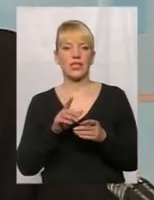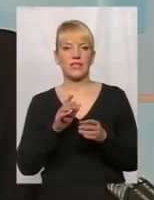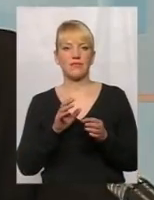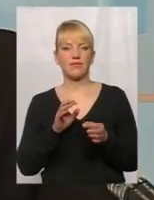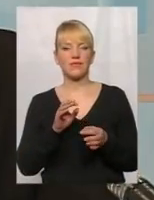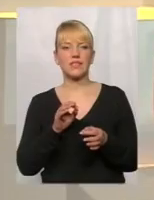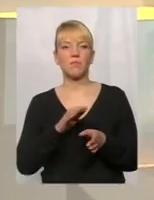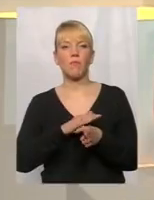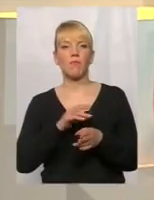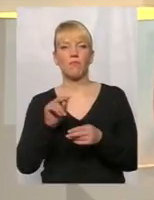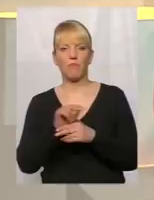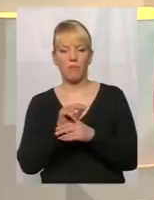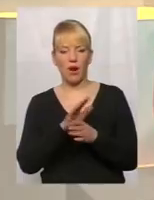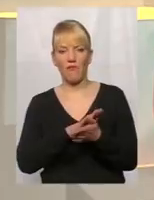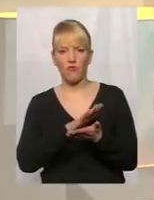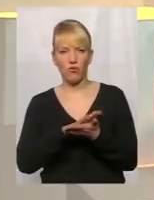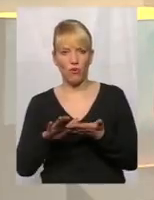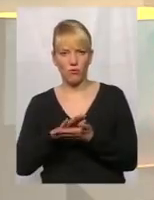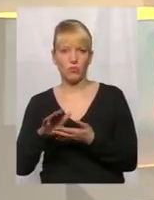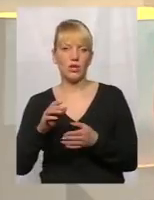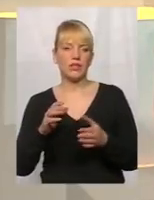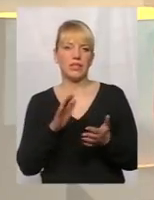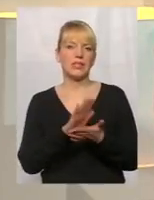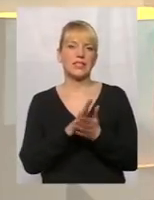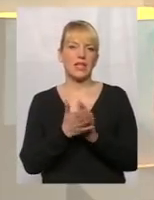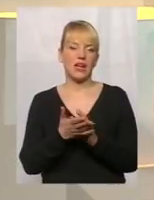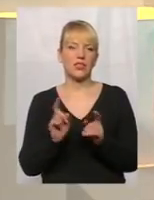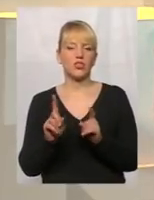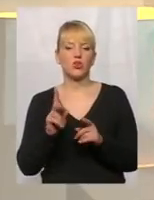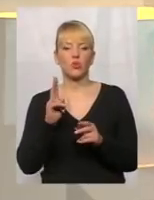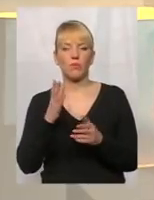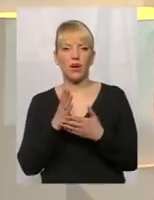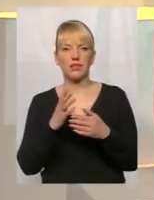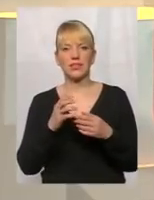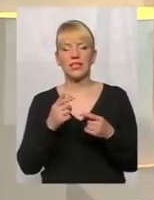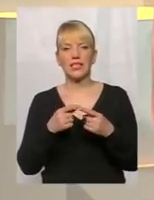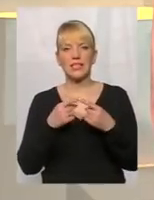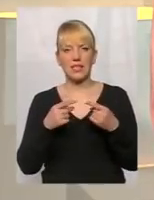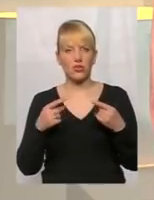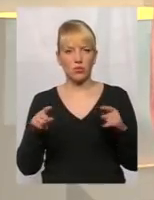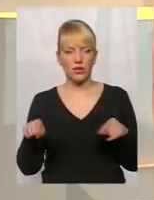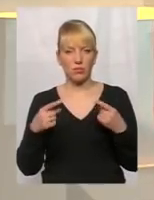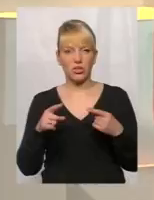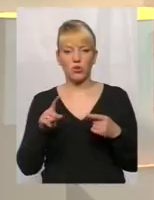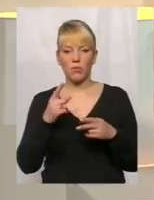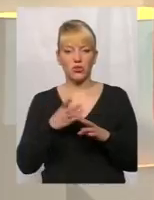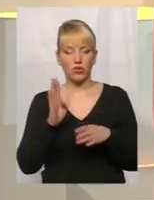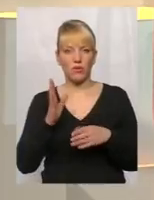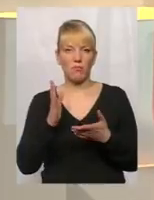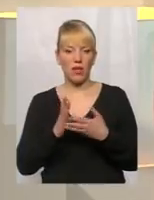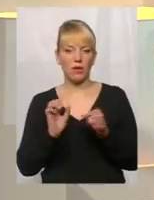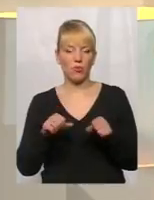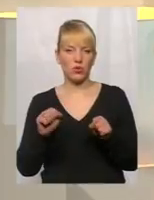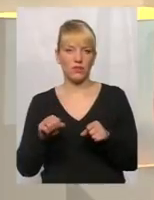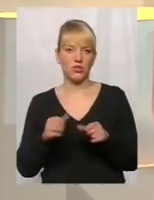всі, хто мають потребу в засобах реабілітації, першочергово, мали можливість